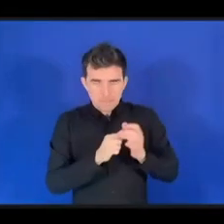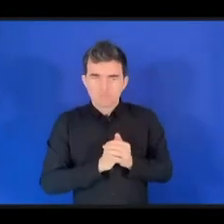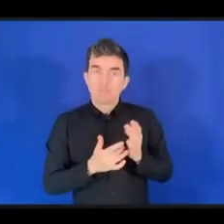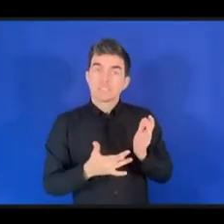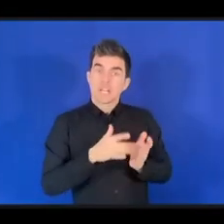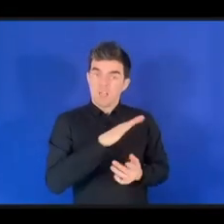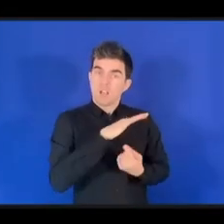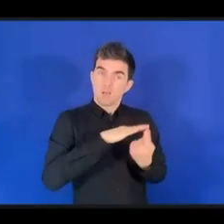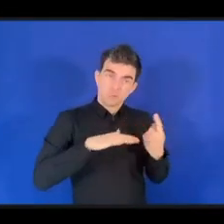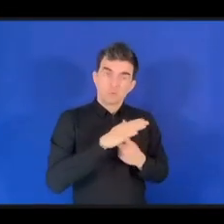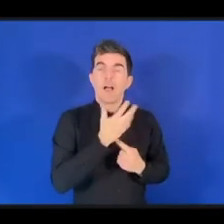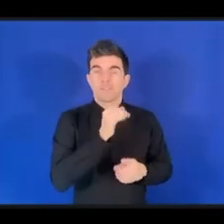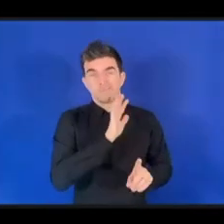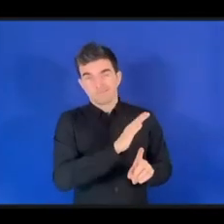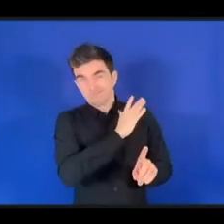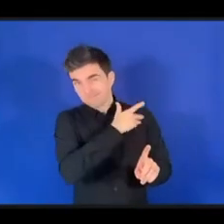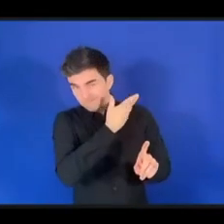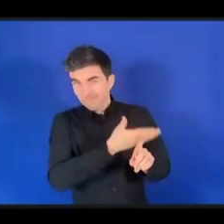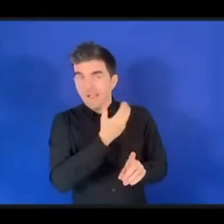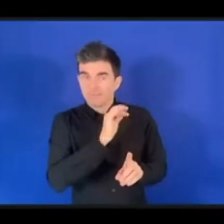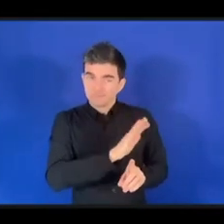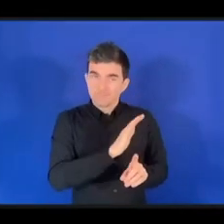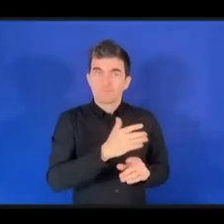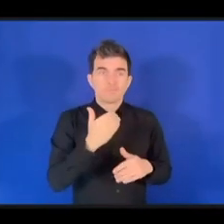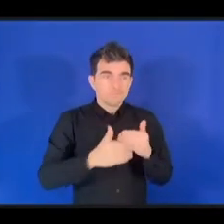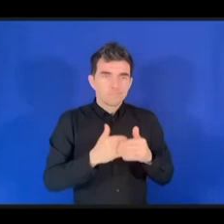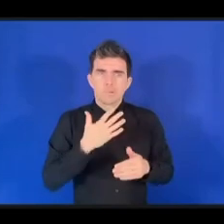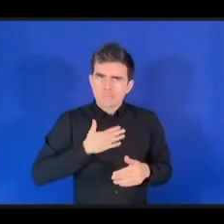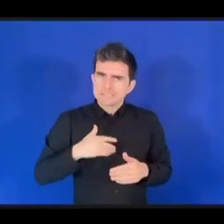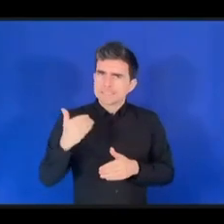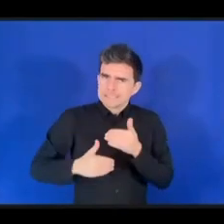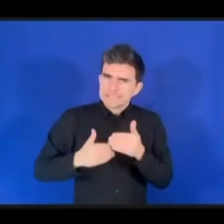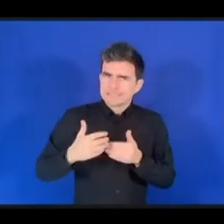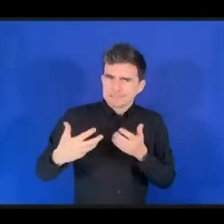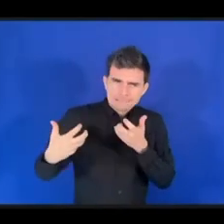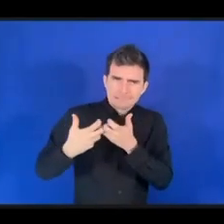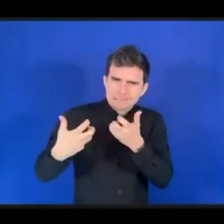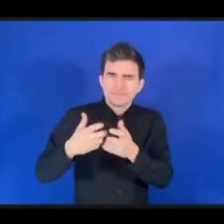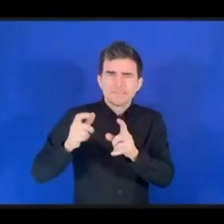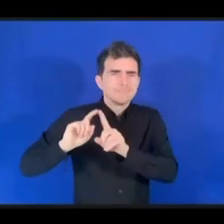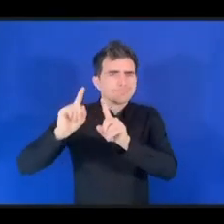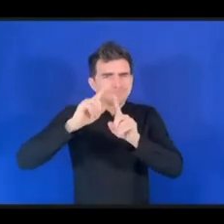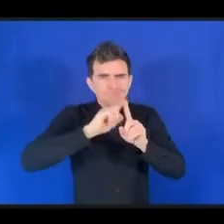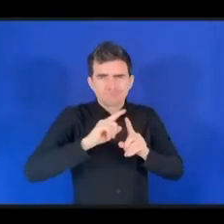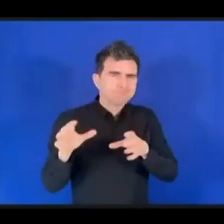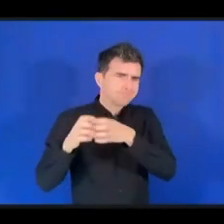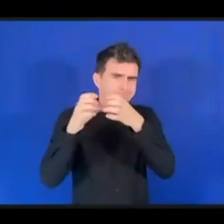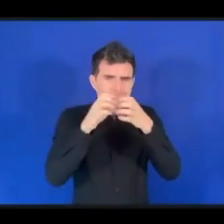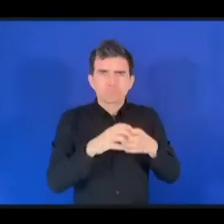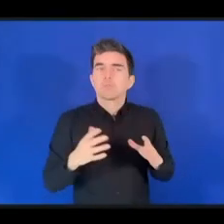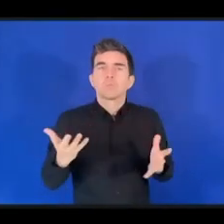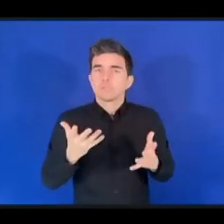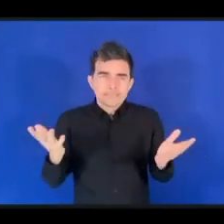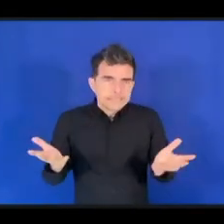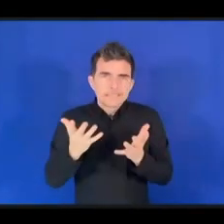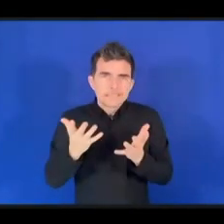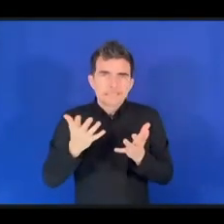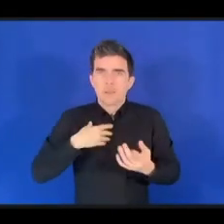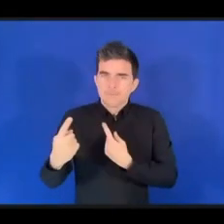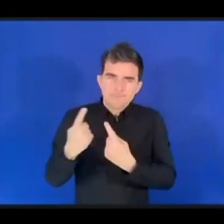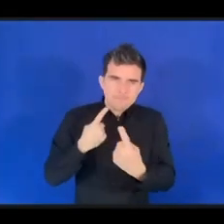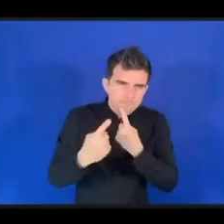всегда стремились к взаимодействию между разными заинтересованными сторонами путем подвижения дискуссий, активного